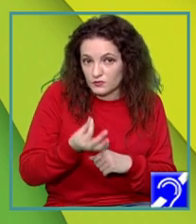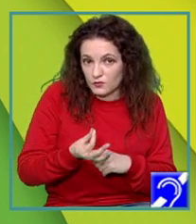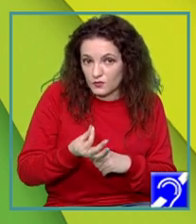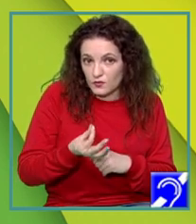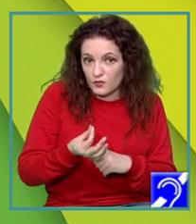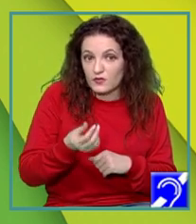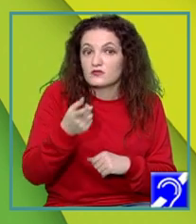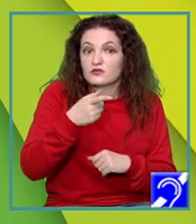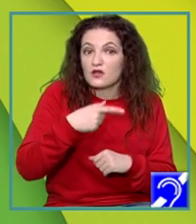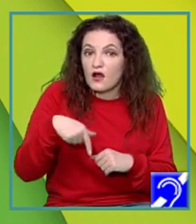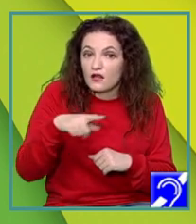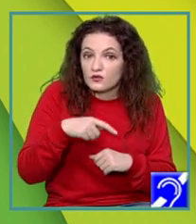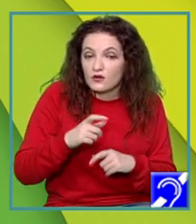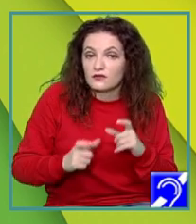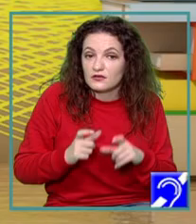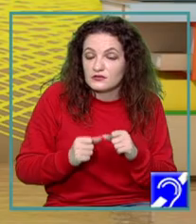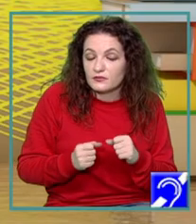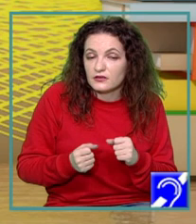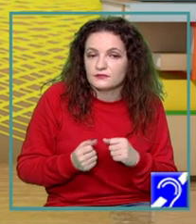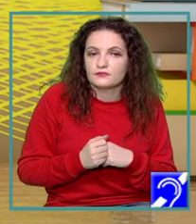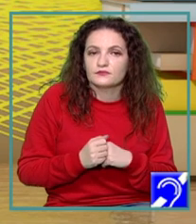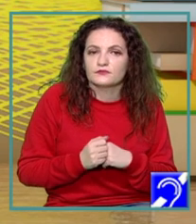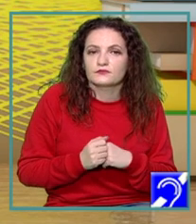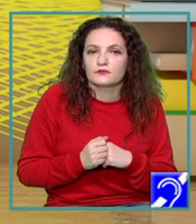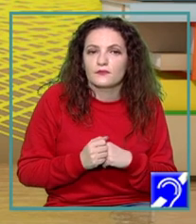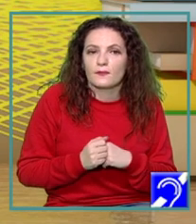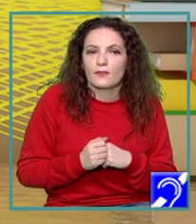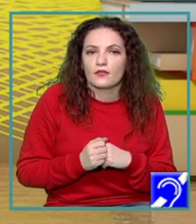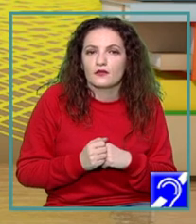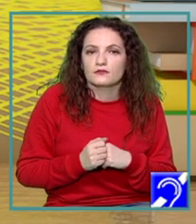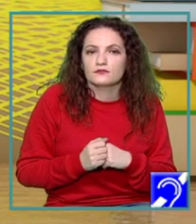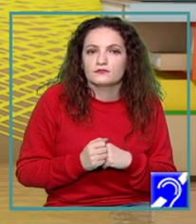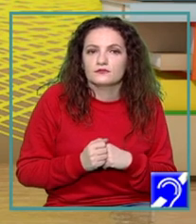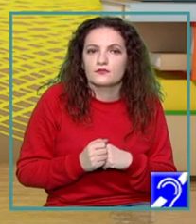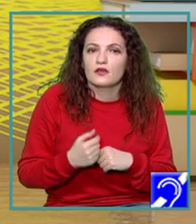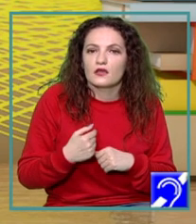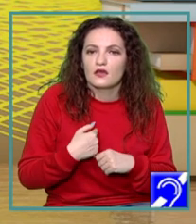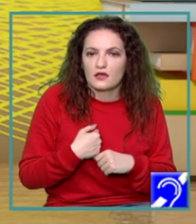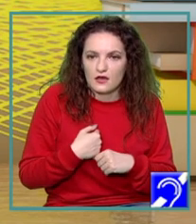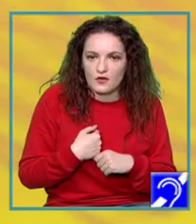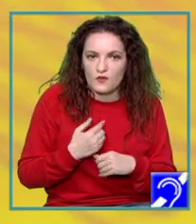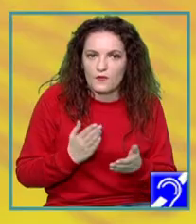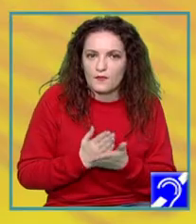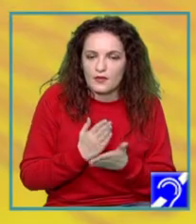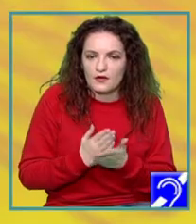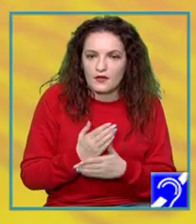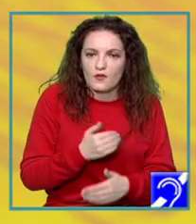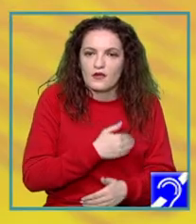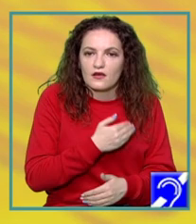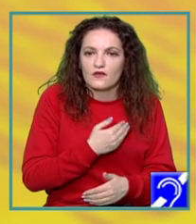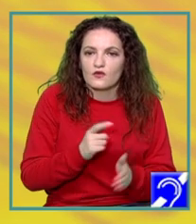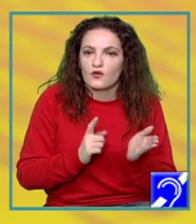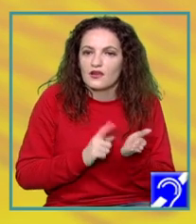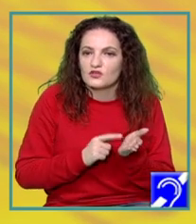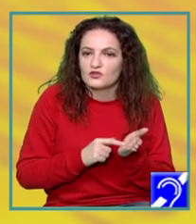altora despre Și pentru că v-am spus că eu întotdeauna elevilor mei le